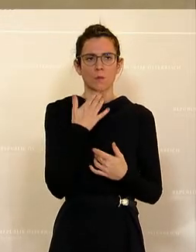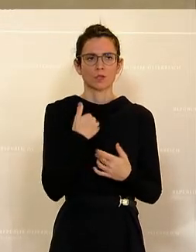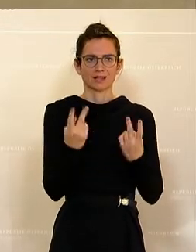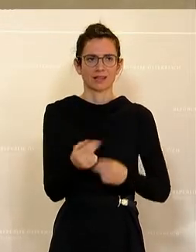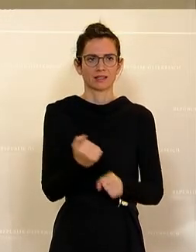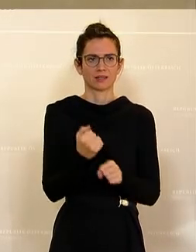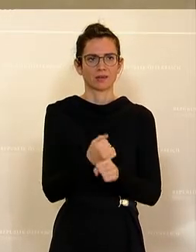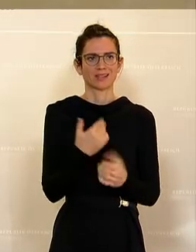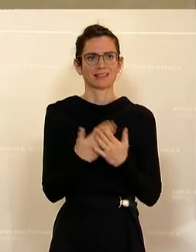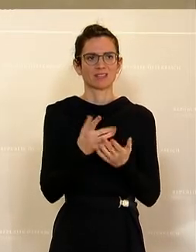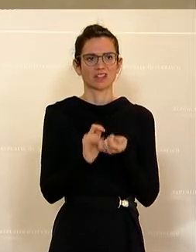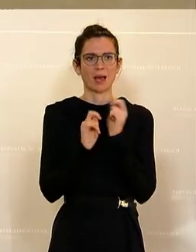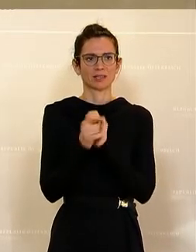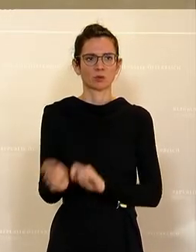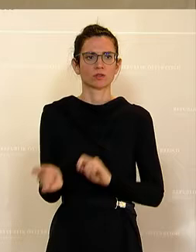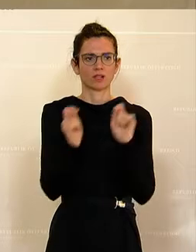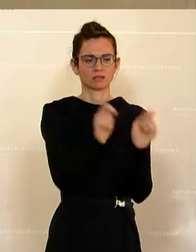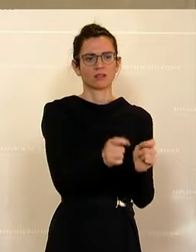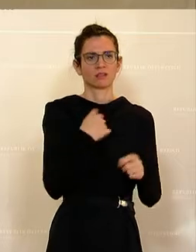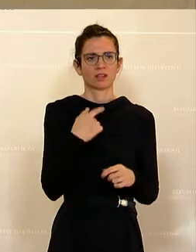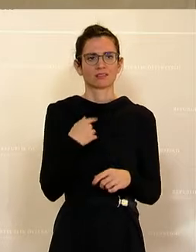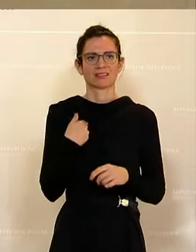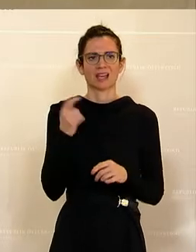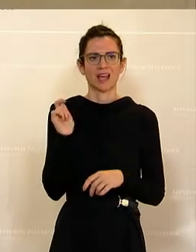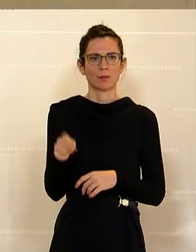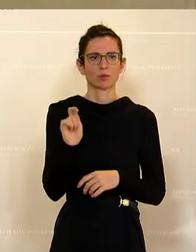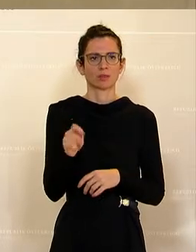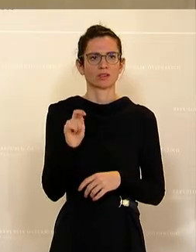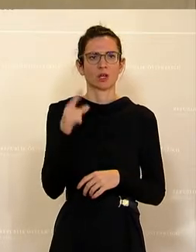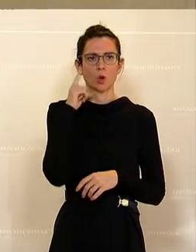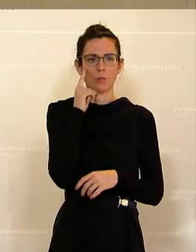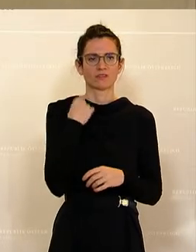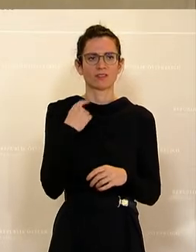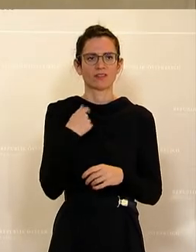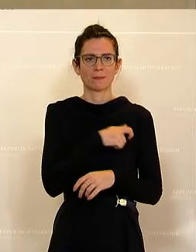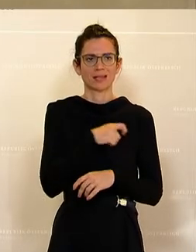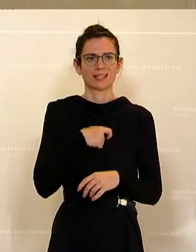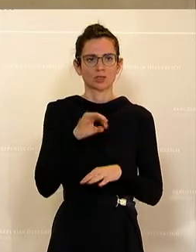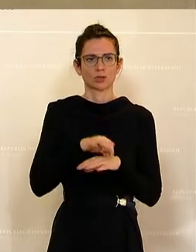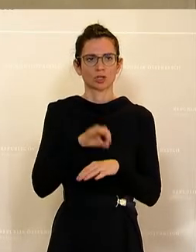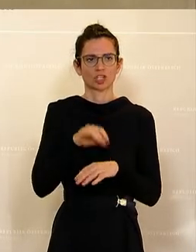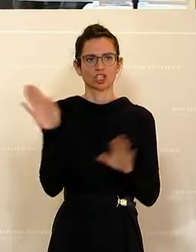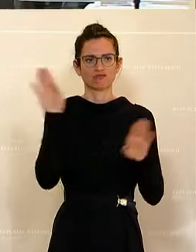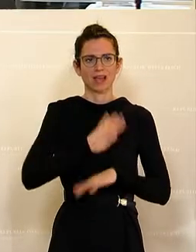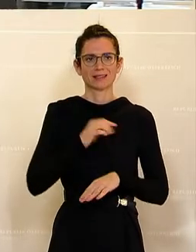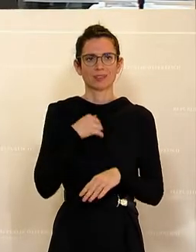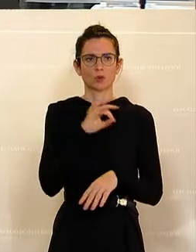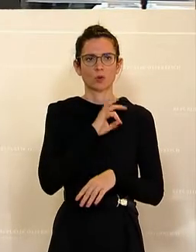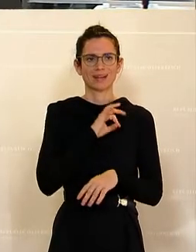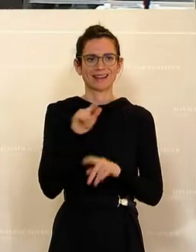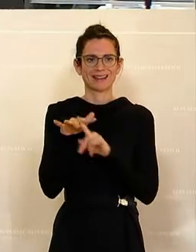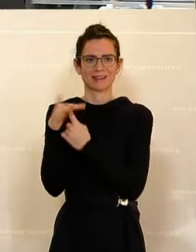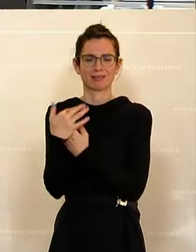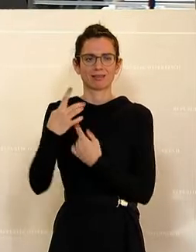Und daher bringe ich einen Abänderungsantrag ein der Abgeordneten Karl-Heinz Kopf, Mag. Dr. Jakob Schwarz, Kollegen und